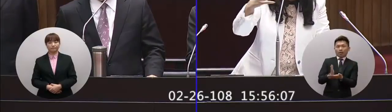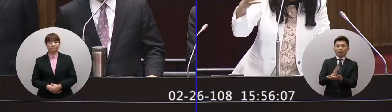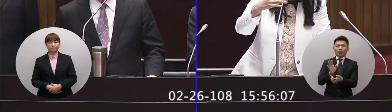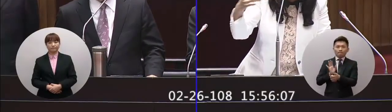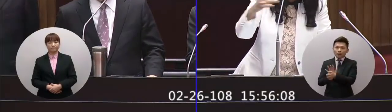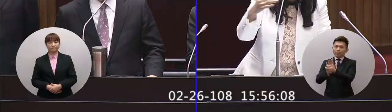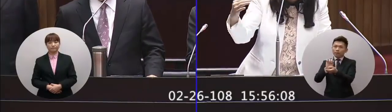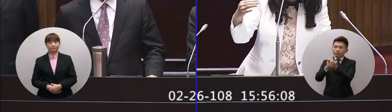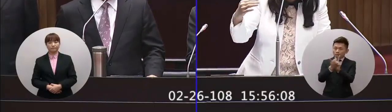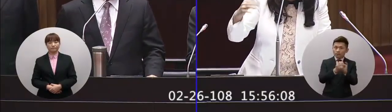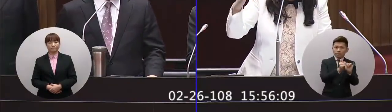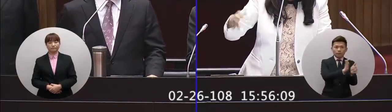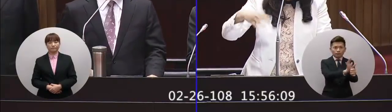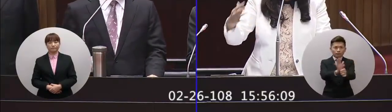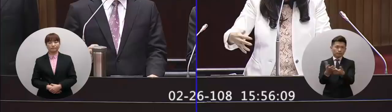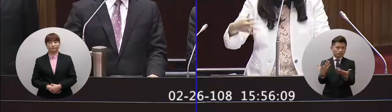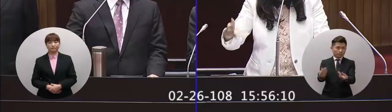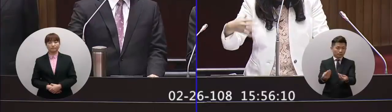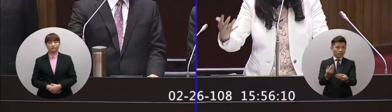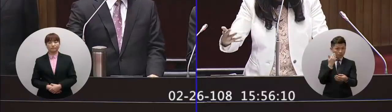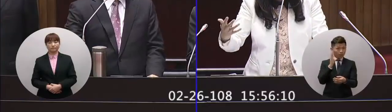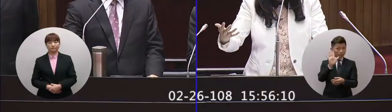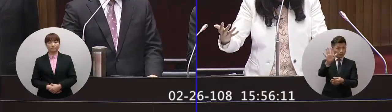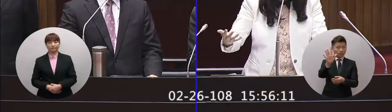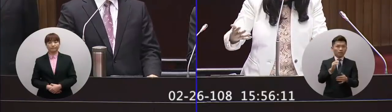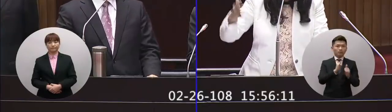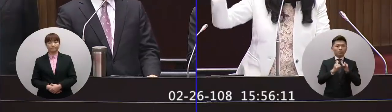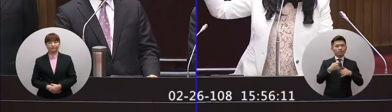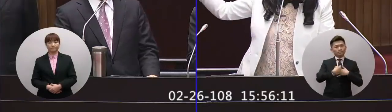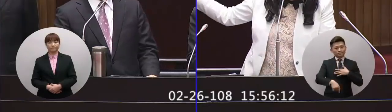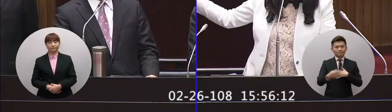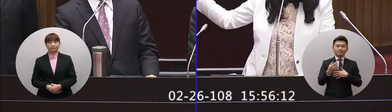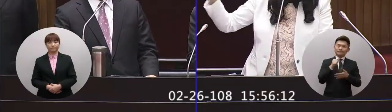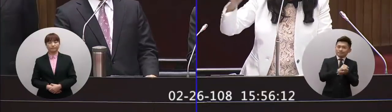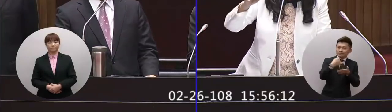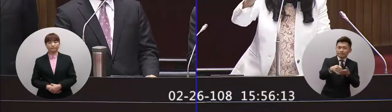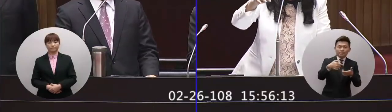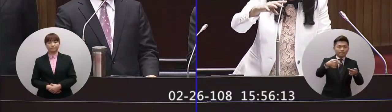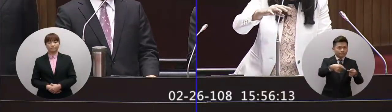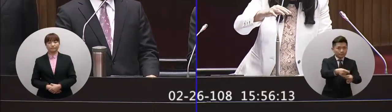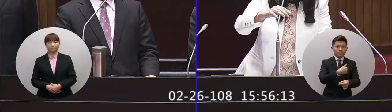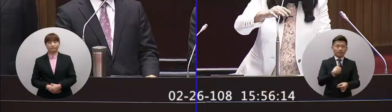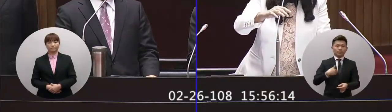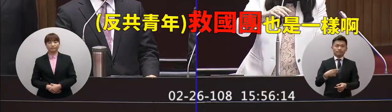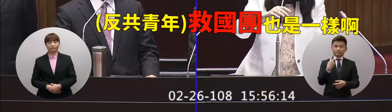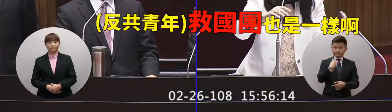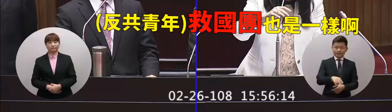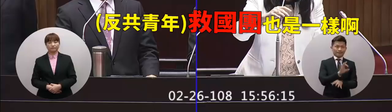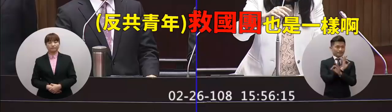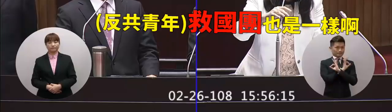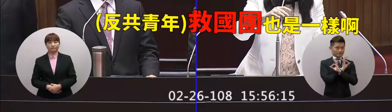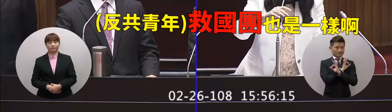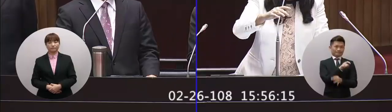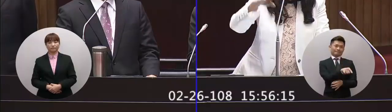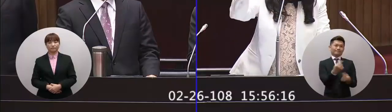轉型到一個社會福利的組織這樣子才能夠真正的撫平社會的傷痕在台灣的婦聯會我想講一下救國團救國